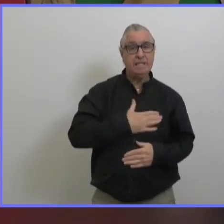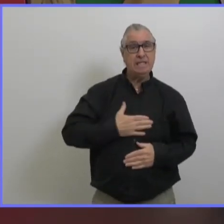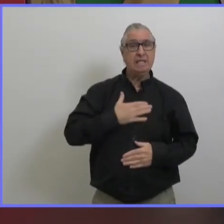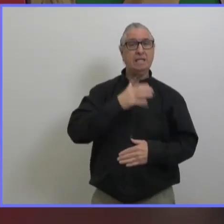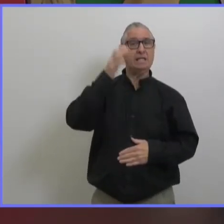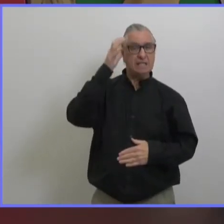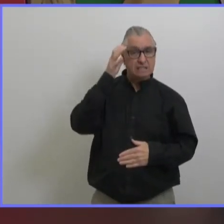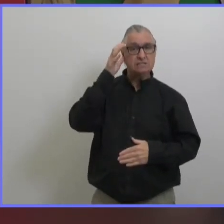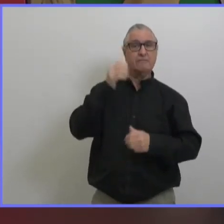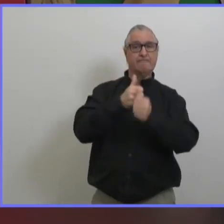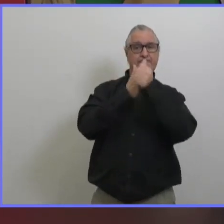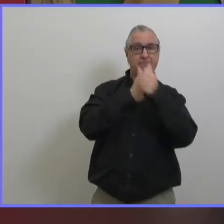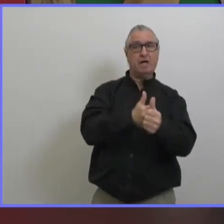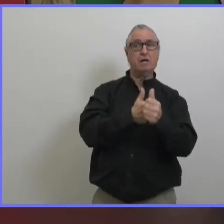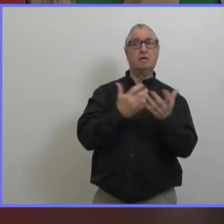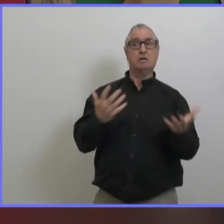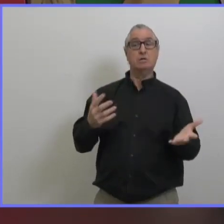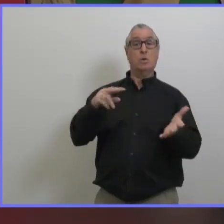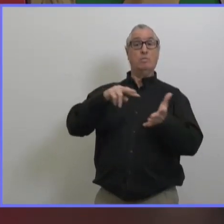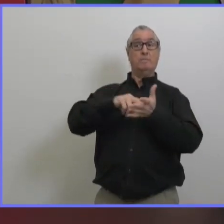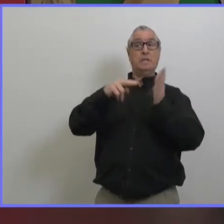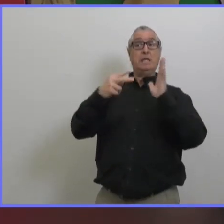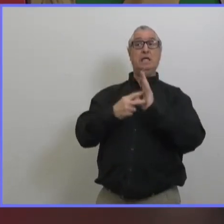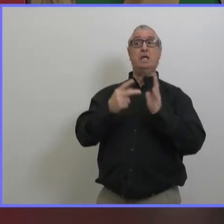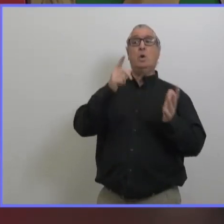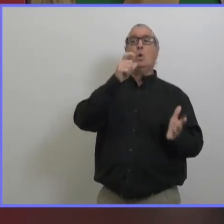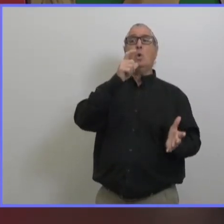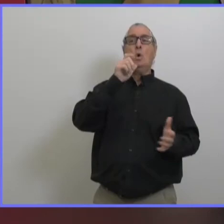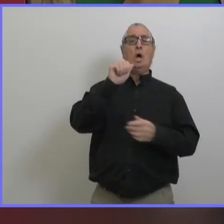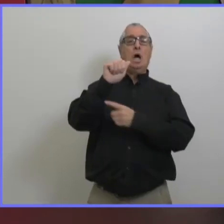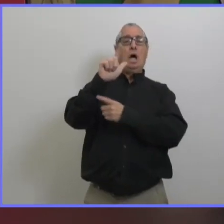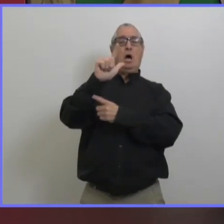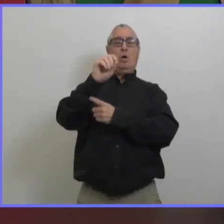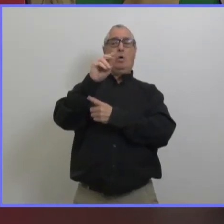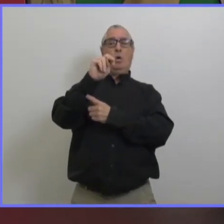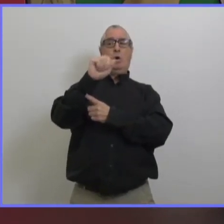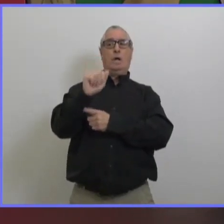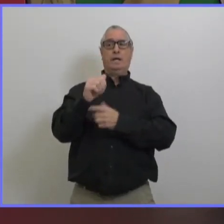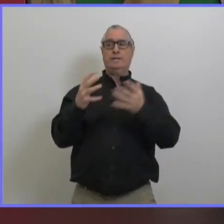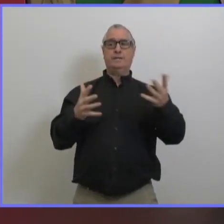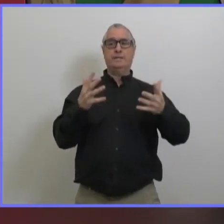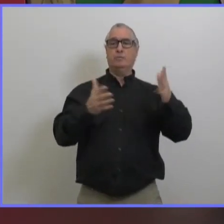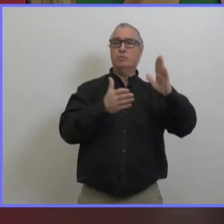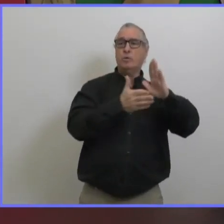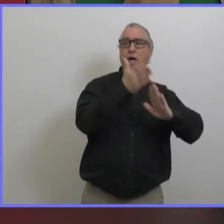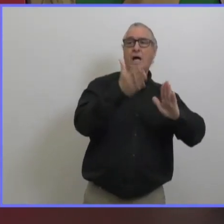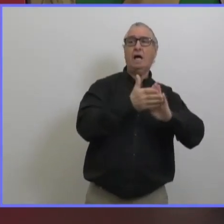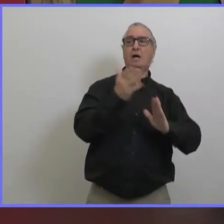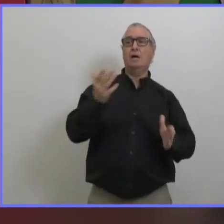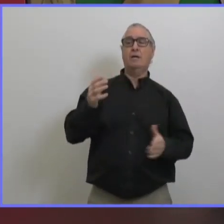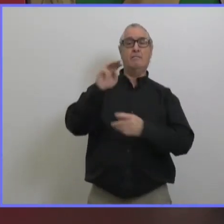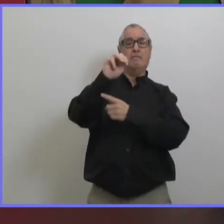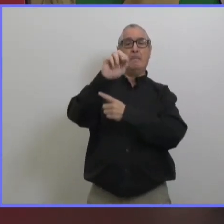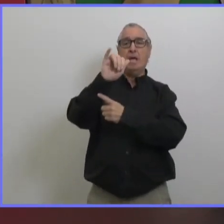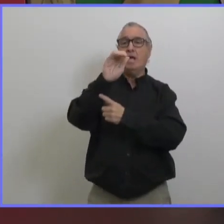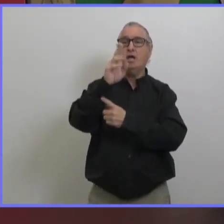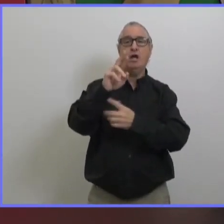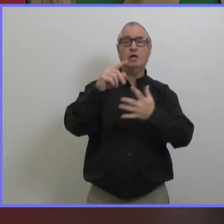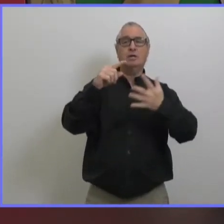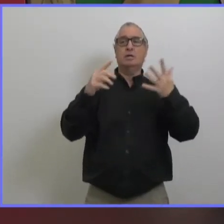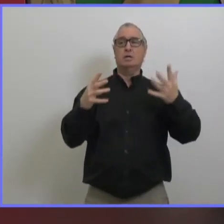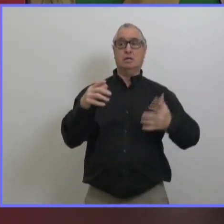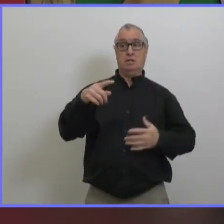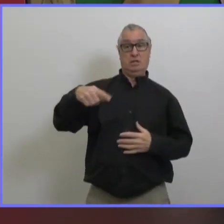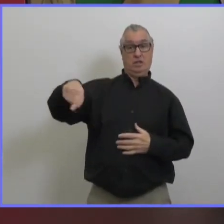dans la région santé sud qui sont peut-être moins porté à